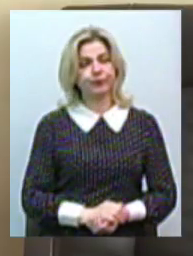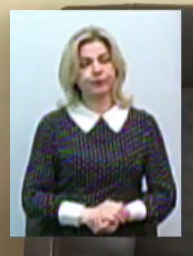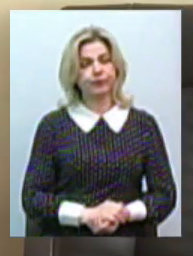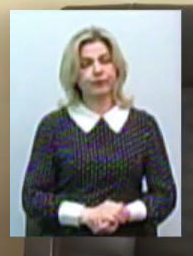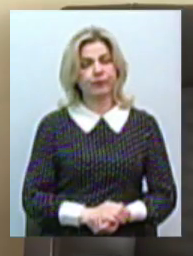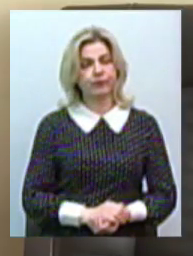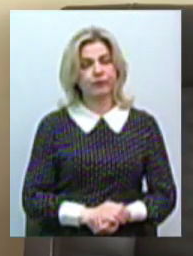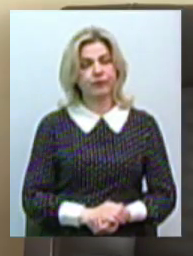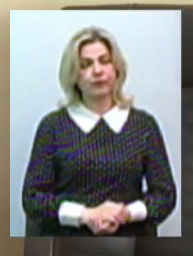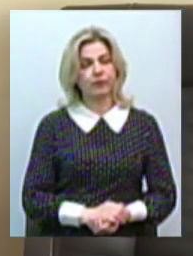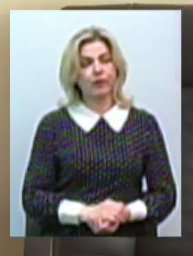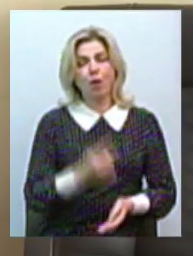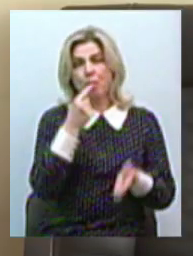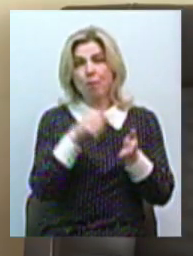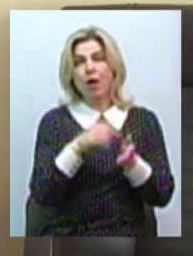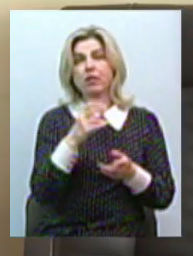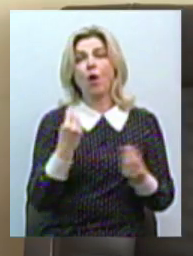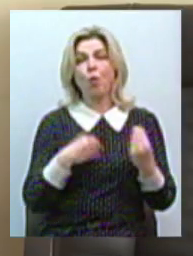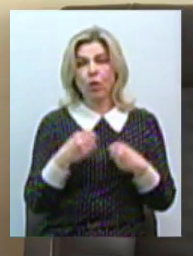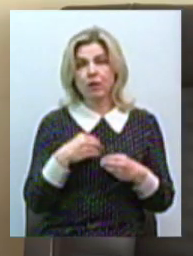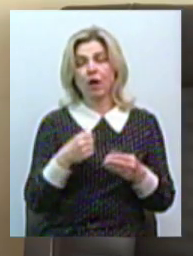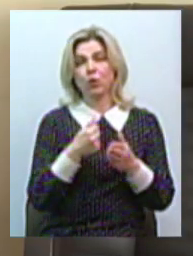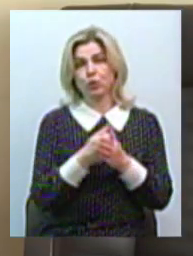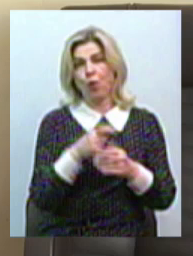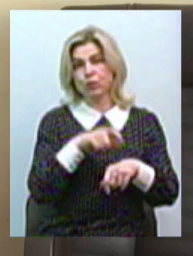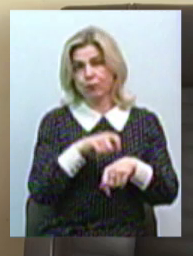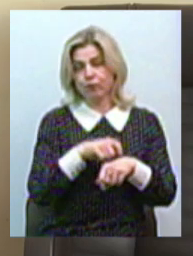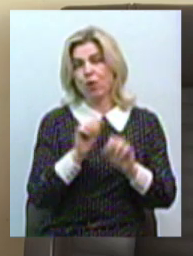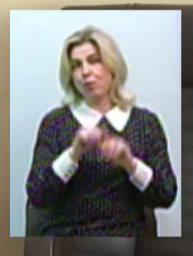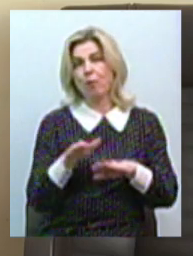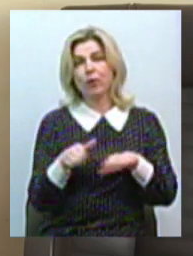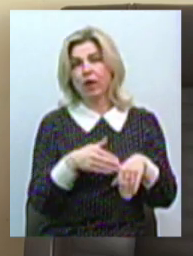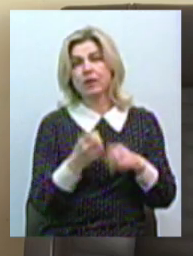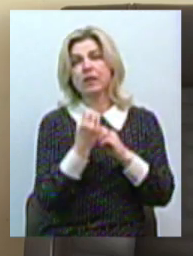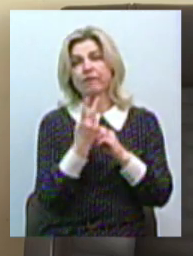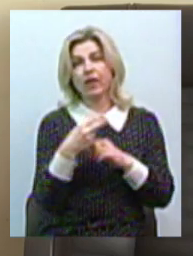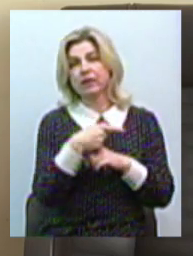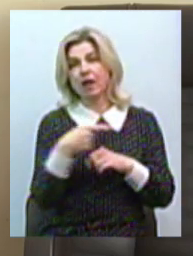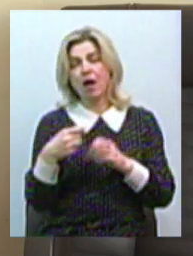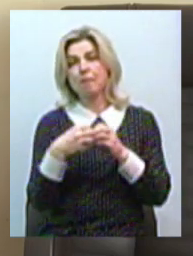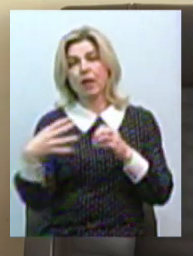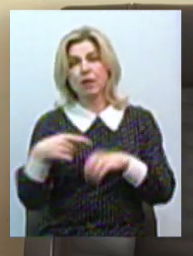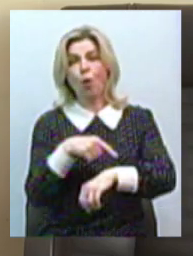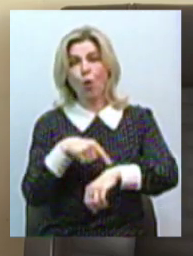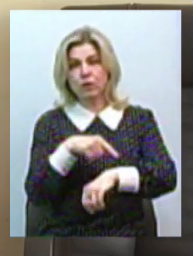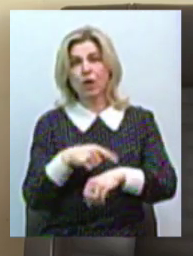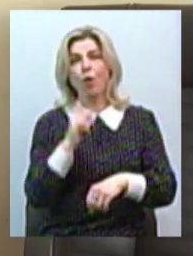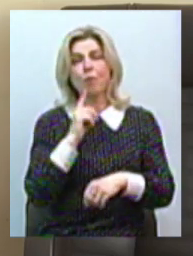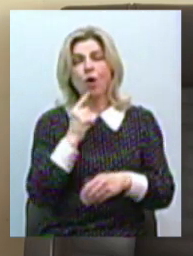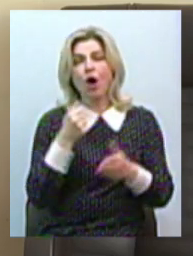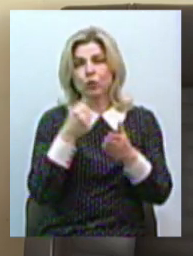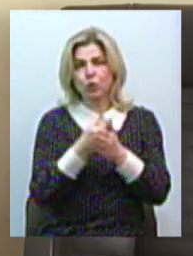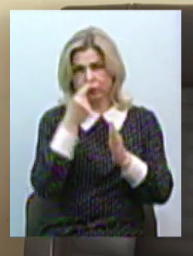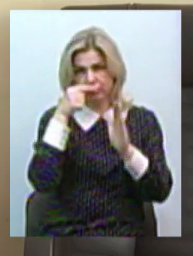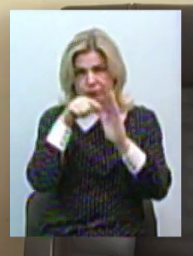на одяг і до присмоктування, може пройти до 12-15 годин, поки він добереться до того місця,